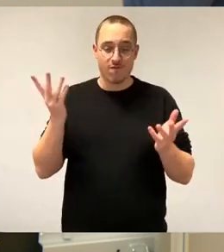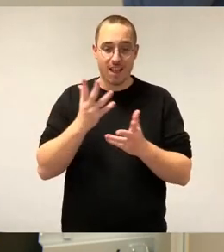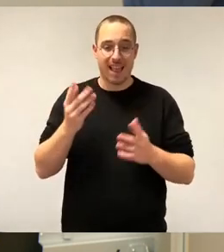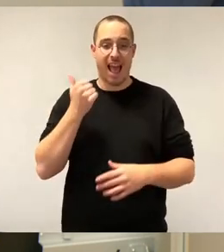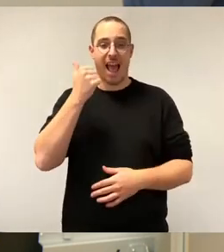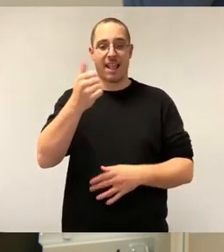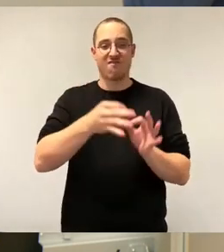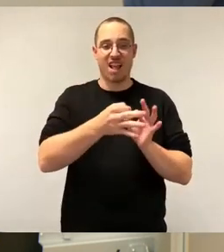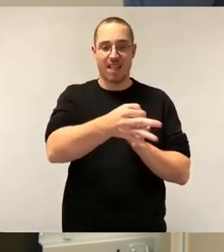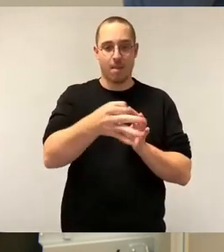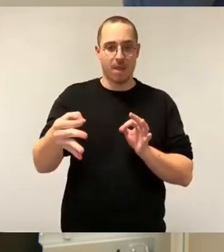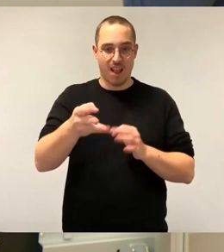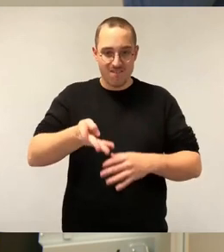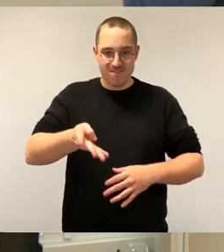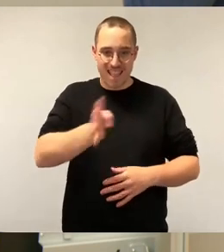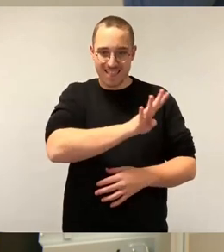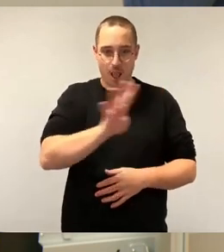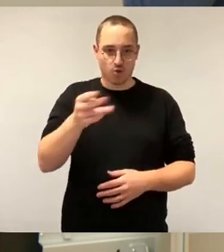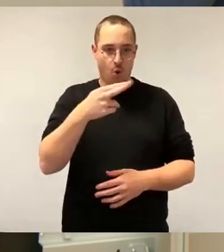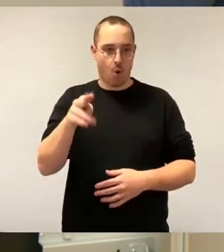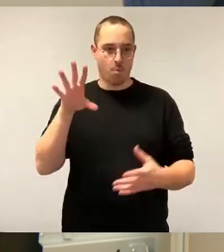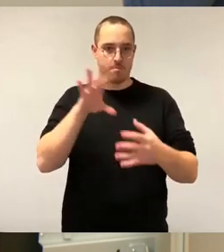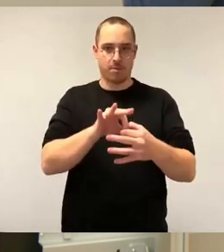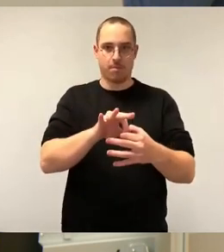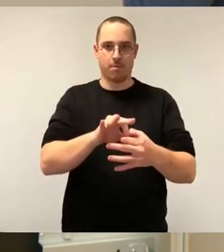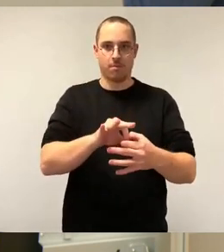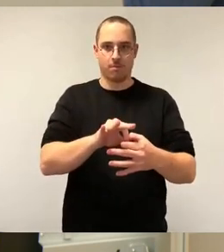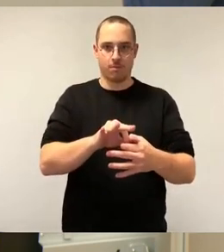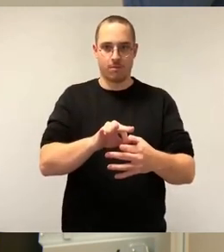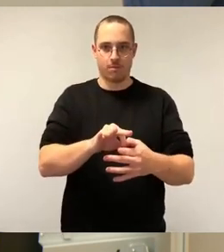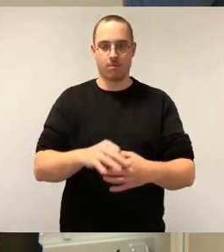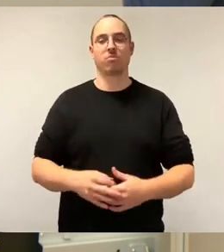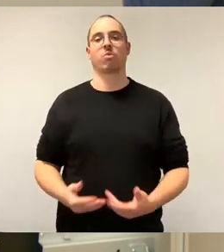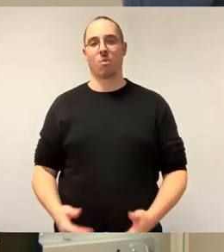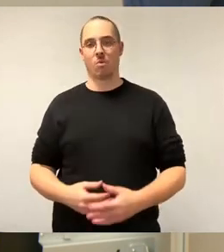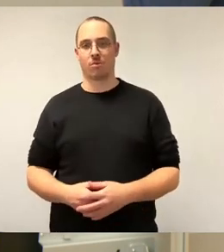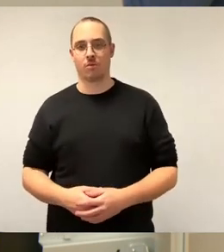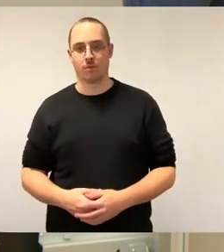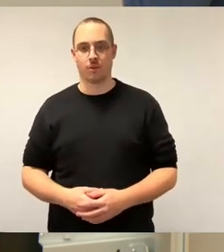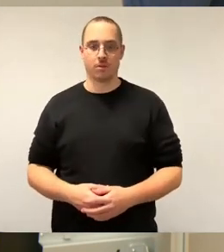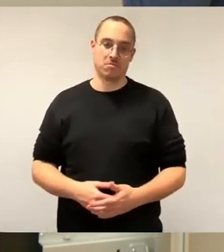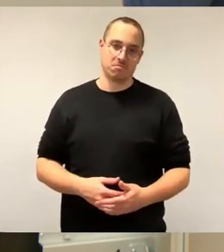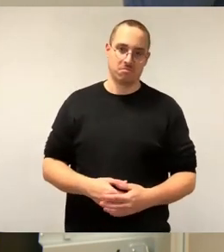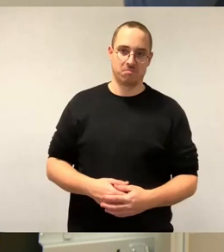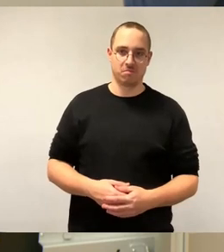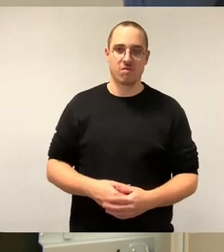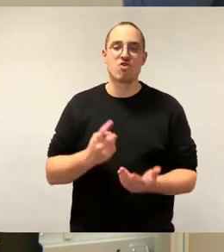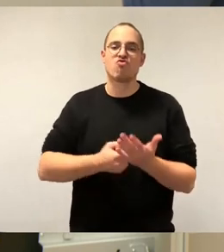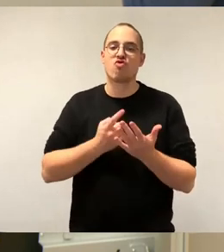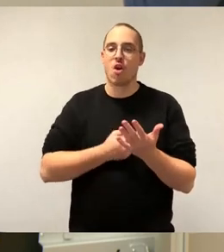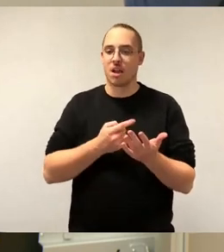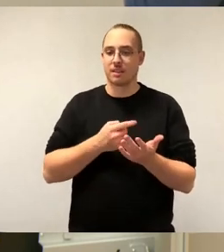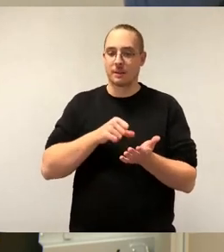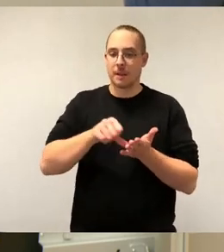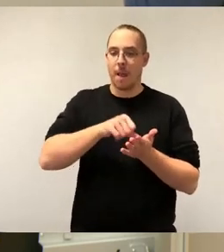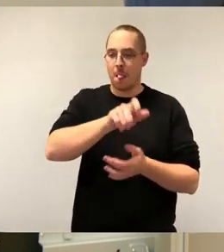Der Grunderwerb ist hier noch nicht mal berücksichtigt, denn die Grundstücke gab es ja vorher schon vom Steuerzahler geschenkt. Jeder, der ansatzweise Ahnung von